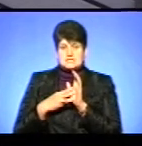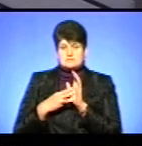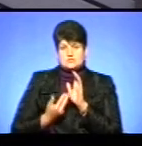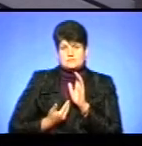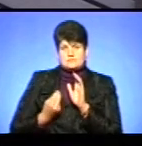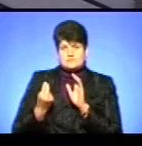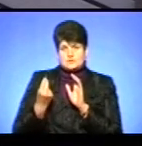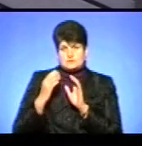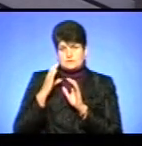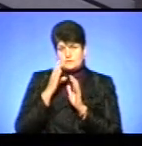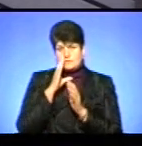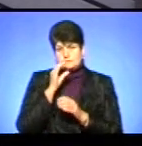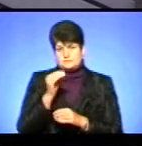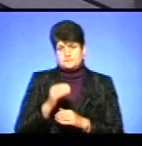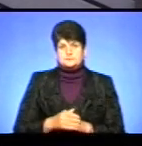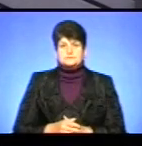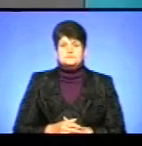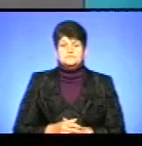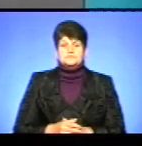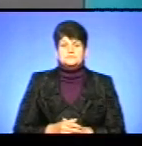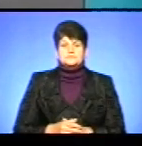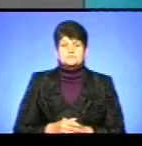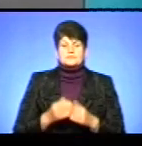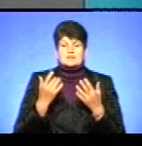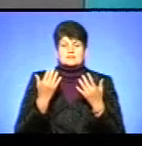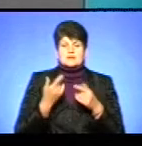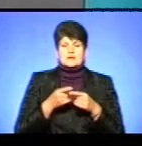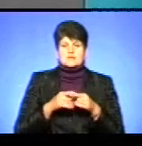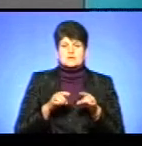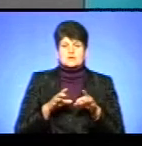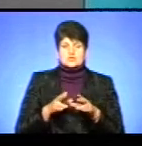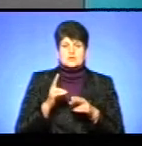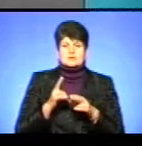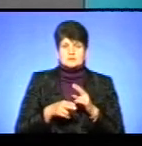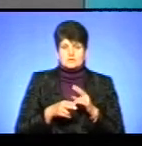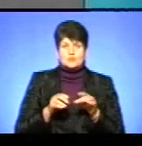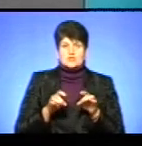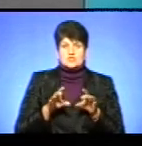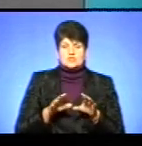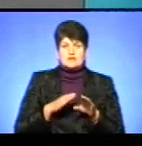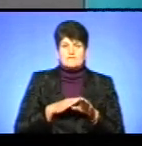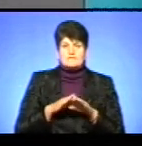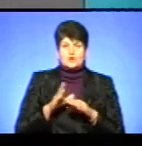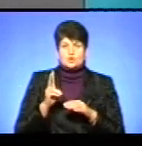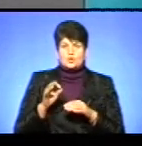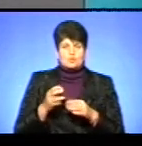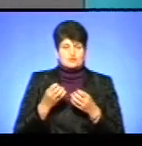за готівку в автобусі. Наскільки це рішення остаточне, тому що рішення в виконкому ще немає?